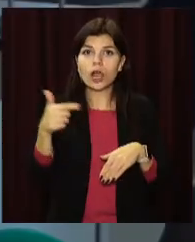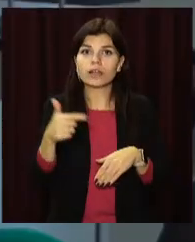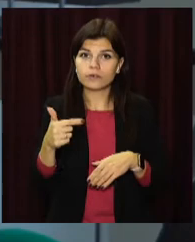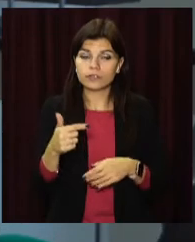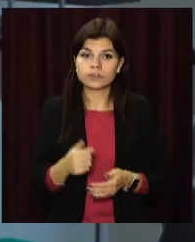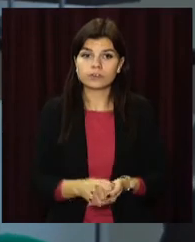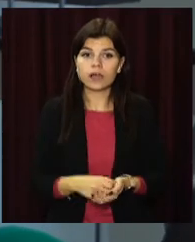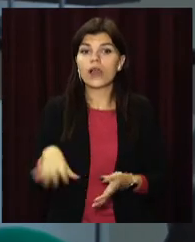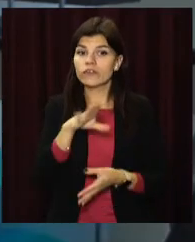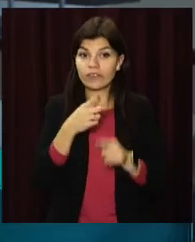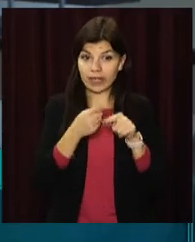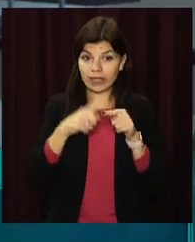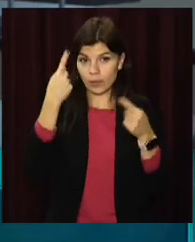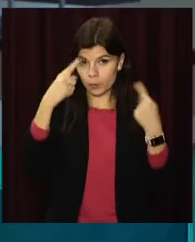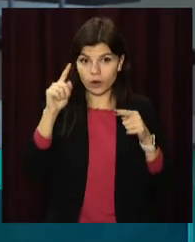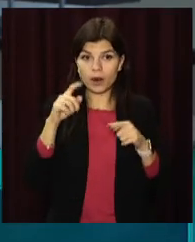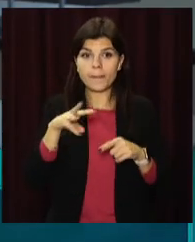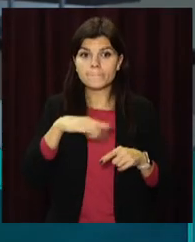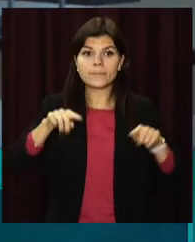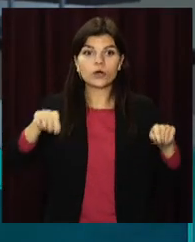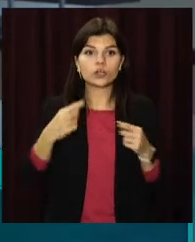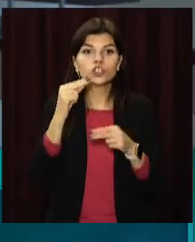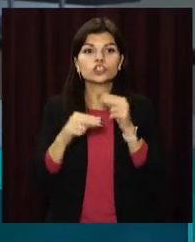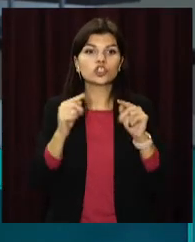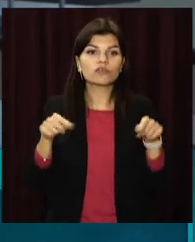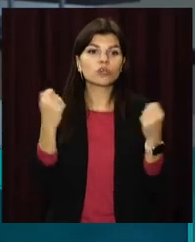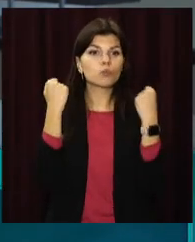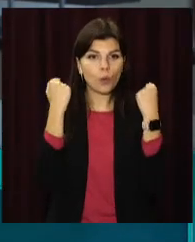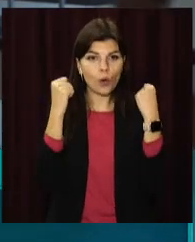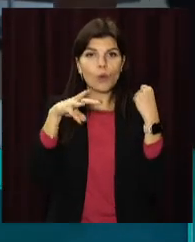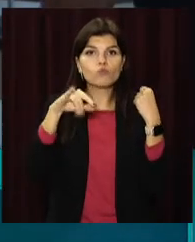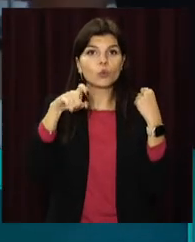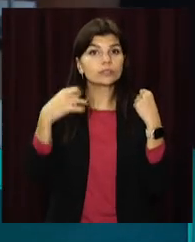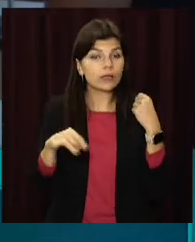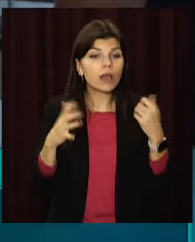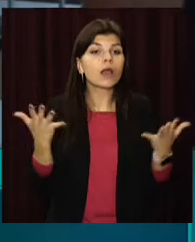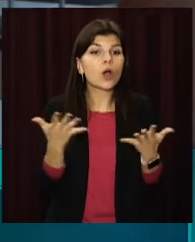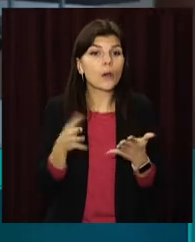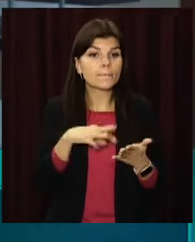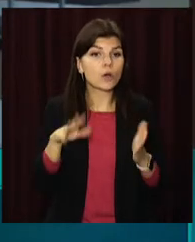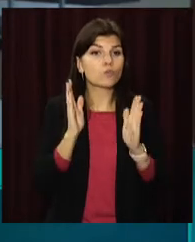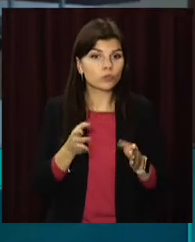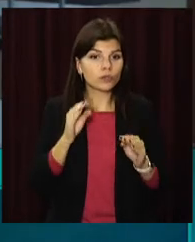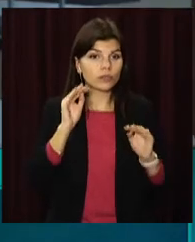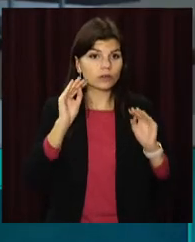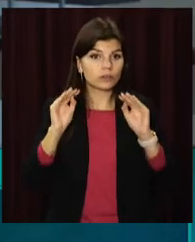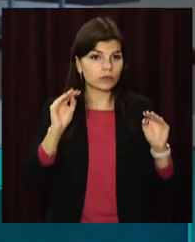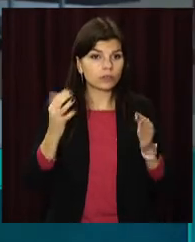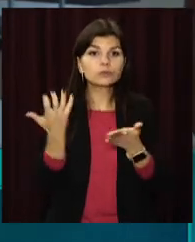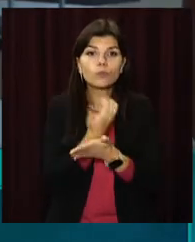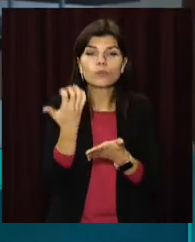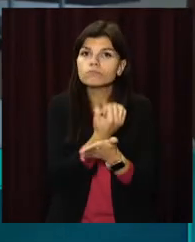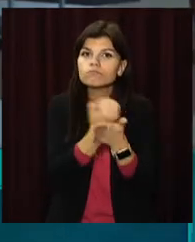Цей проєкт ми реалізуємо через створення спортивного музею, в якому ми будемо вставляти досягнення